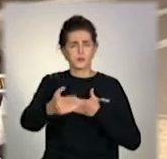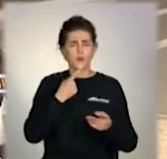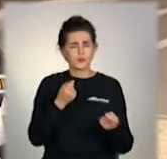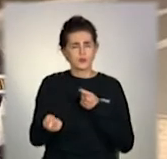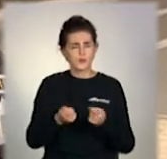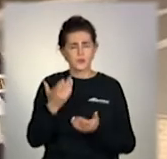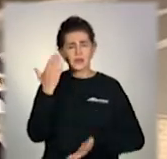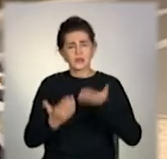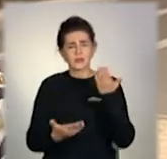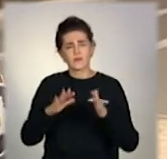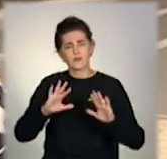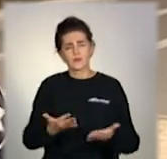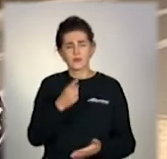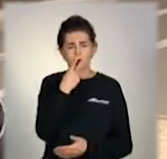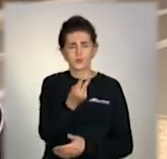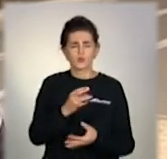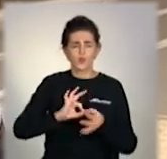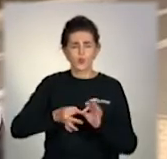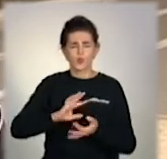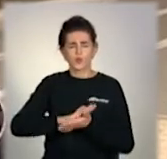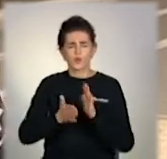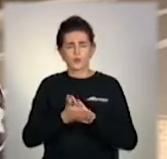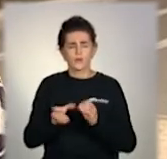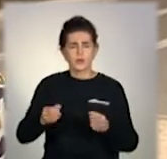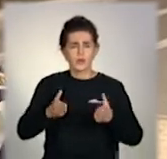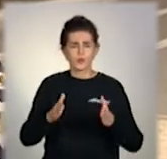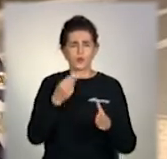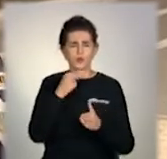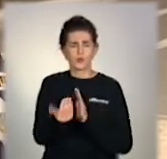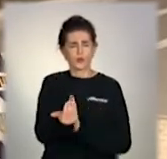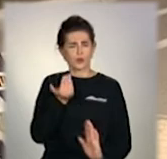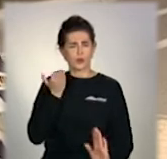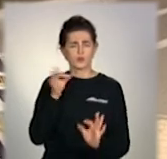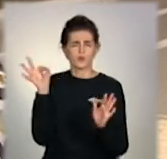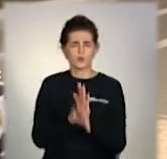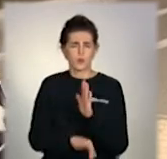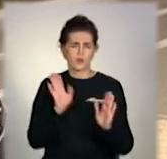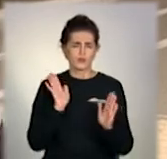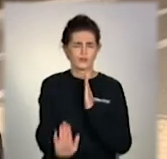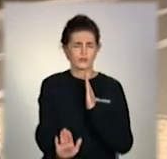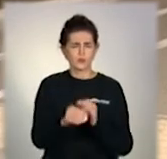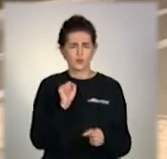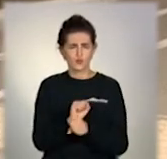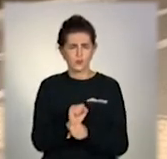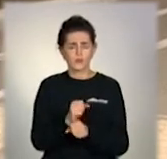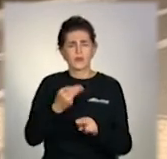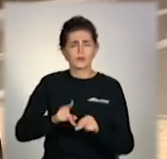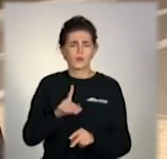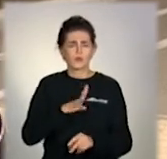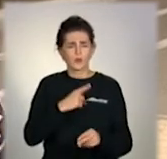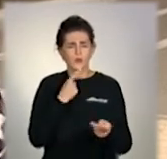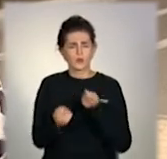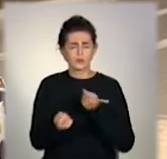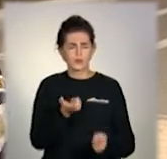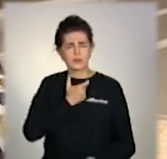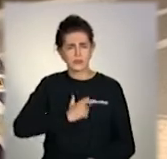Якщо ви бачите якісь складні умови дорожні, варто заздалегідь почати гальмування, для того, щоб убезпечити і